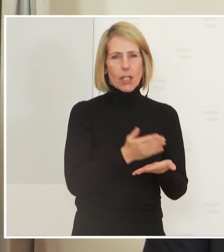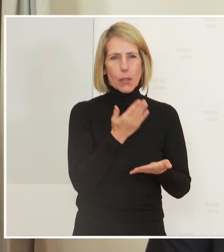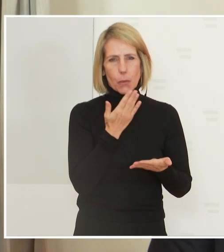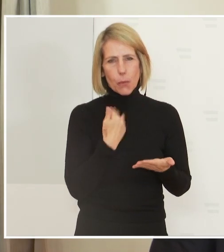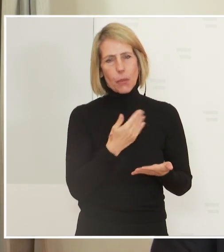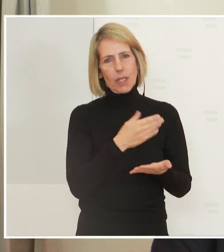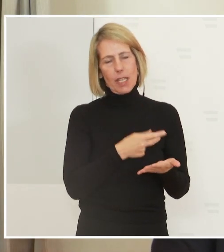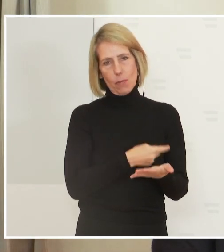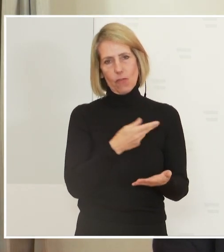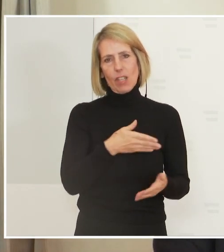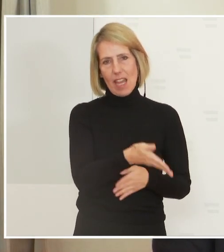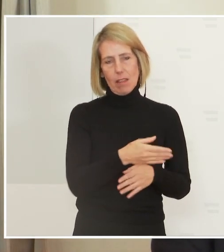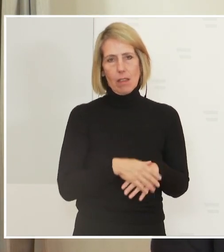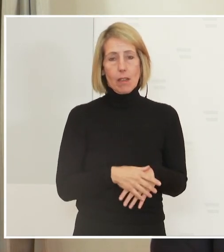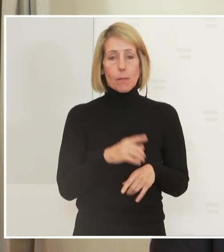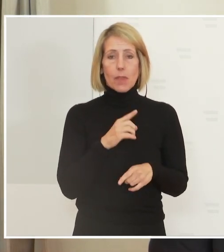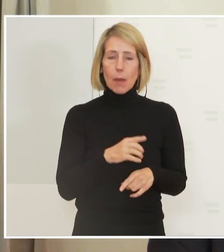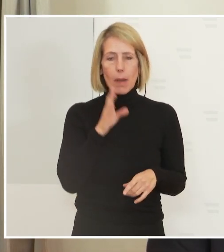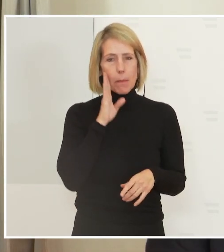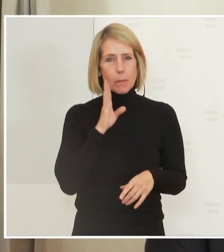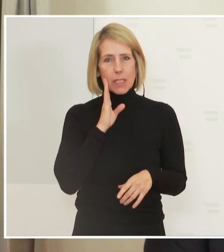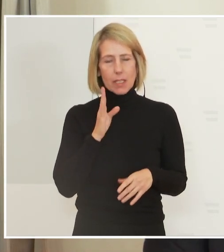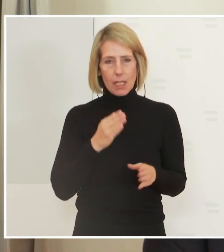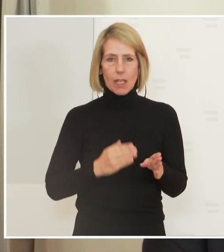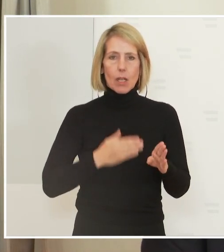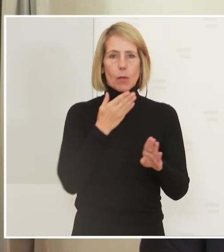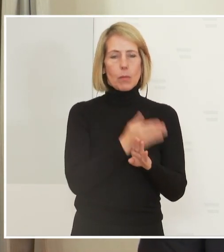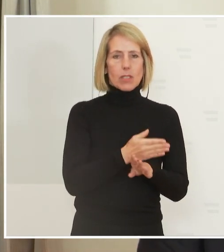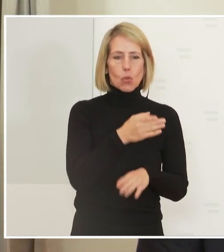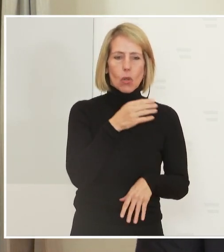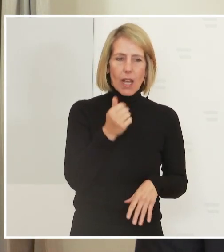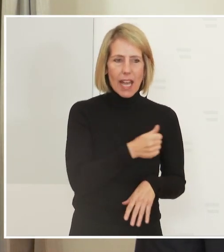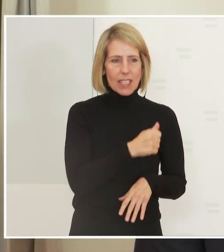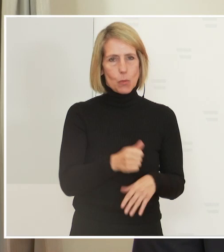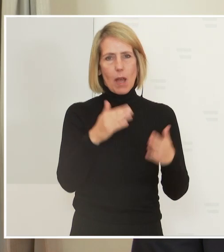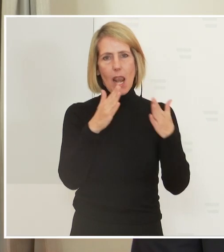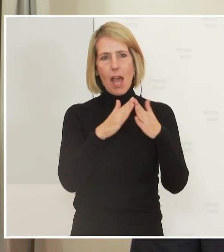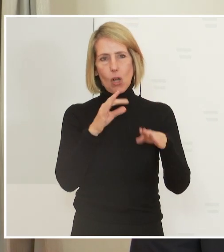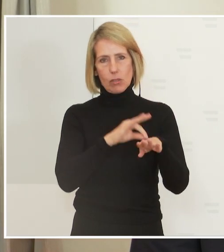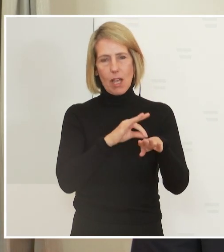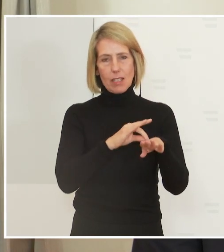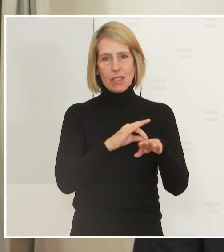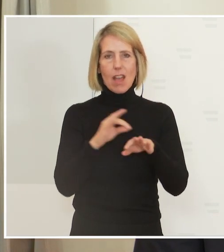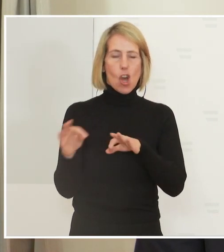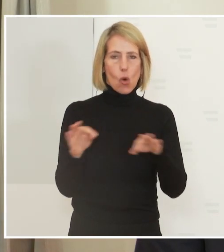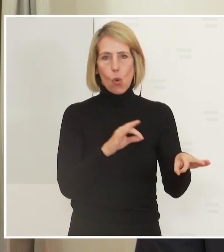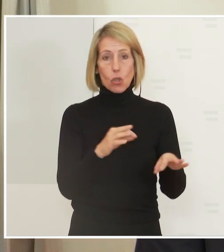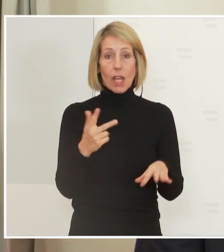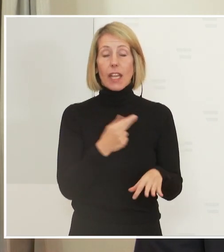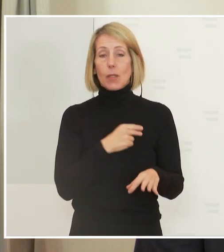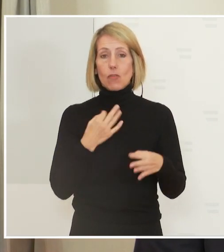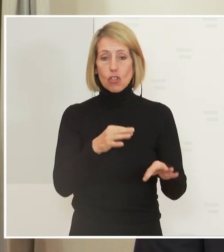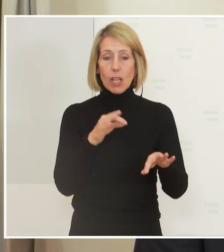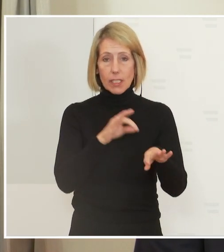aber den Gefallen und besuchen sie einmal ihren Hausarzt oder einen Arzt in einer Impfstraße